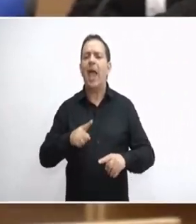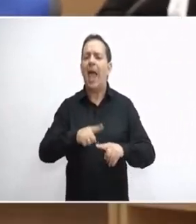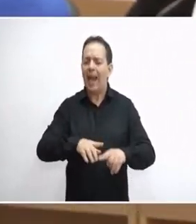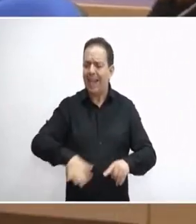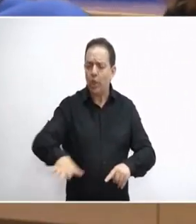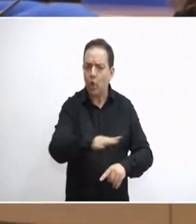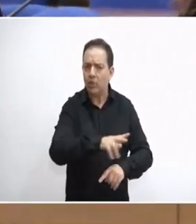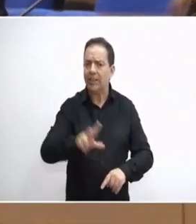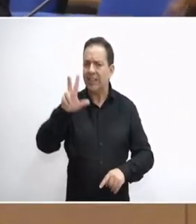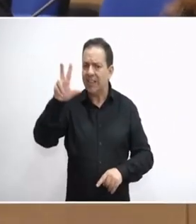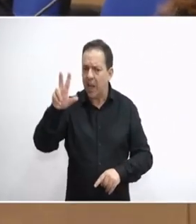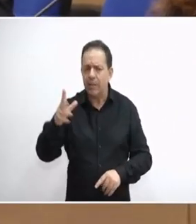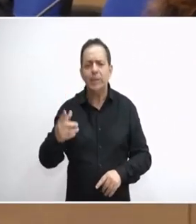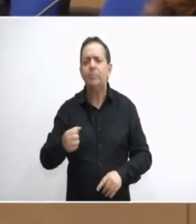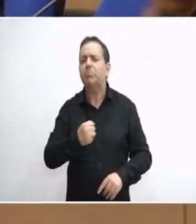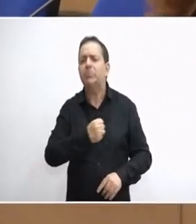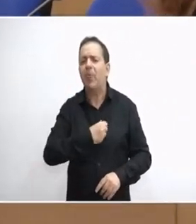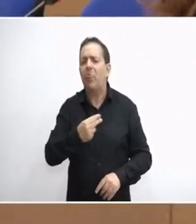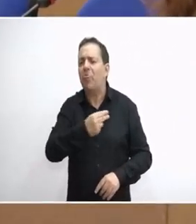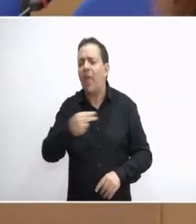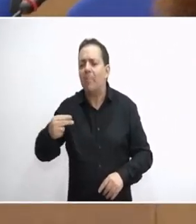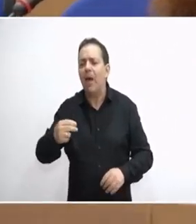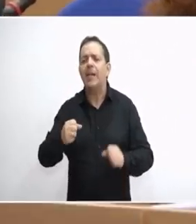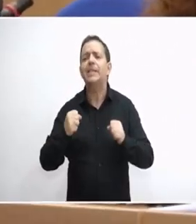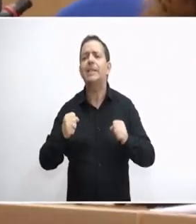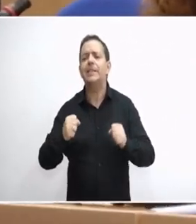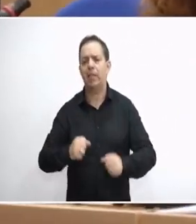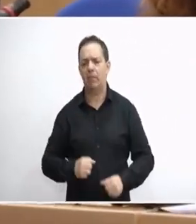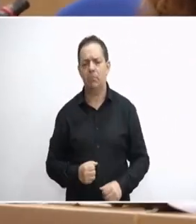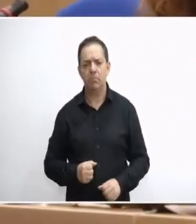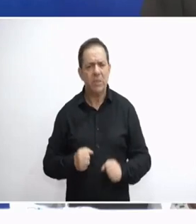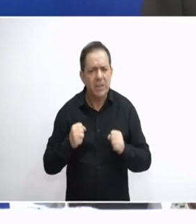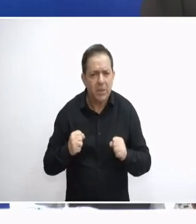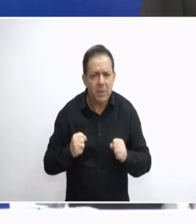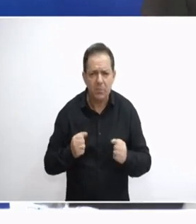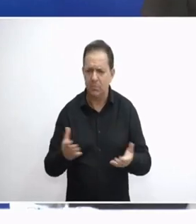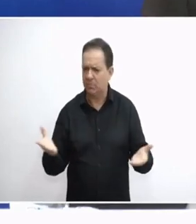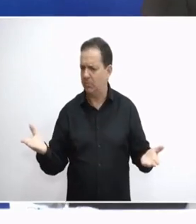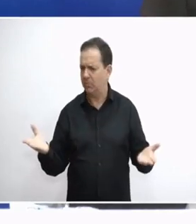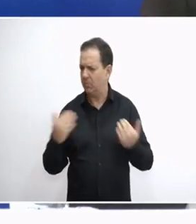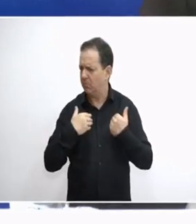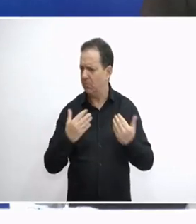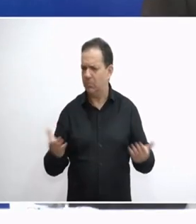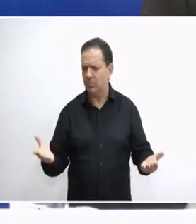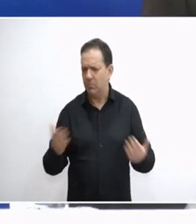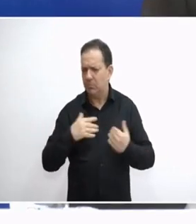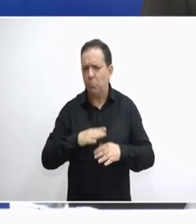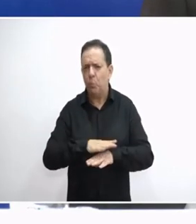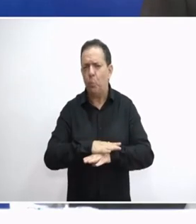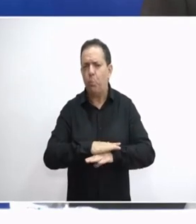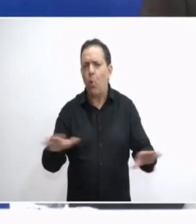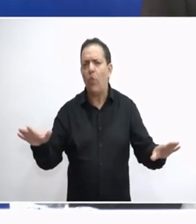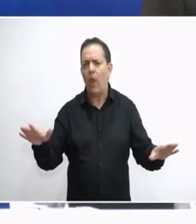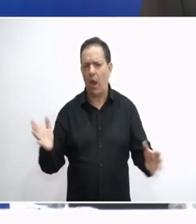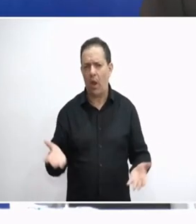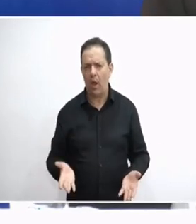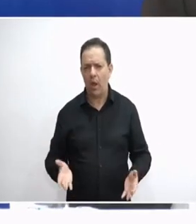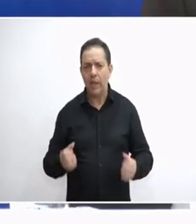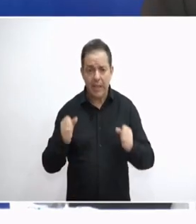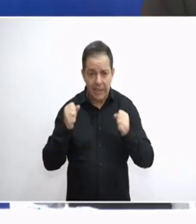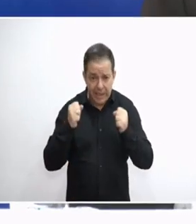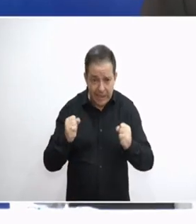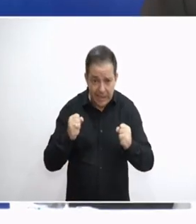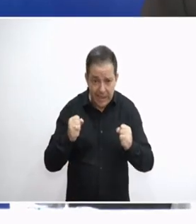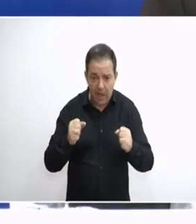Ελλήνων Συνέλευσης για την Υγεία. Δεν υπάρχει υγεία πουθενά. Αυτό που θέλω να πω είναι ότι η